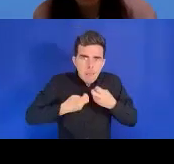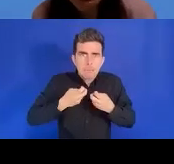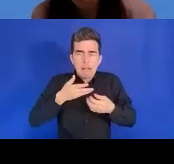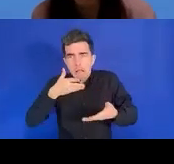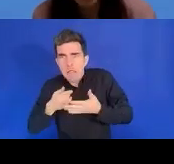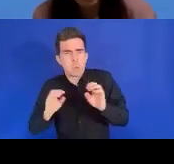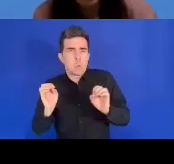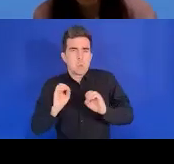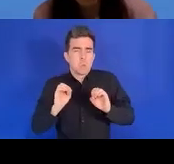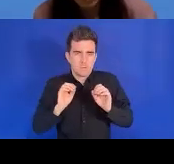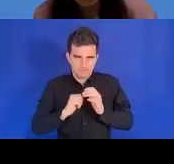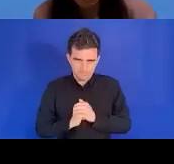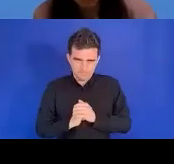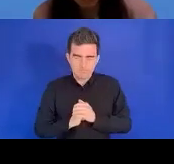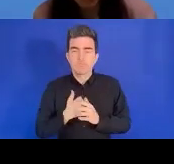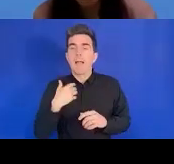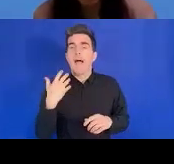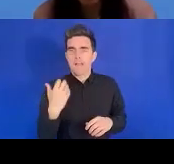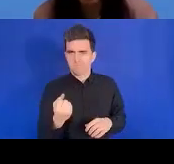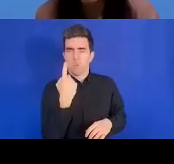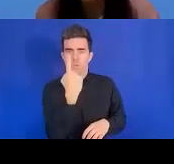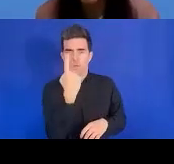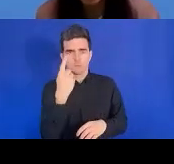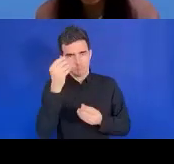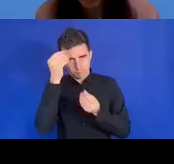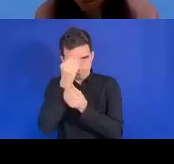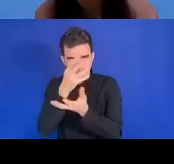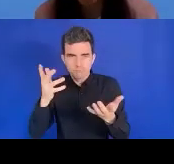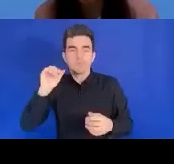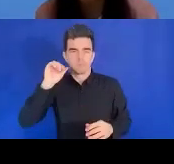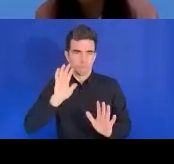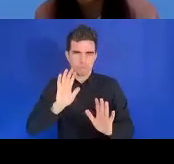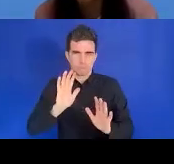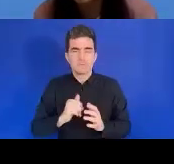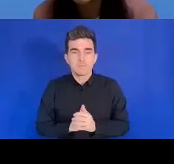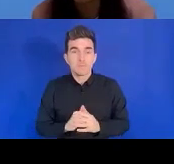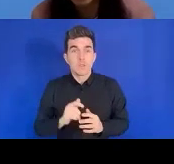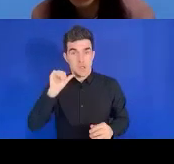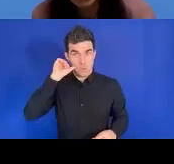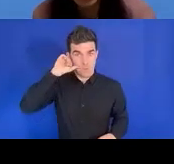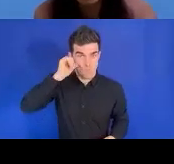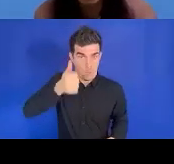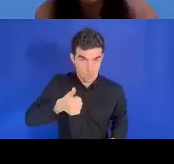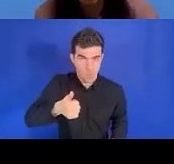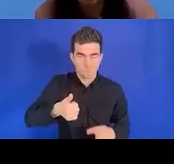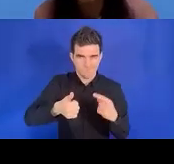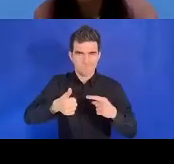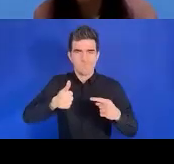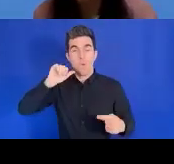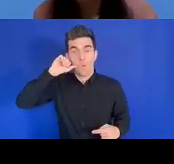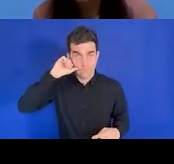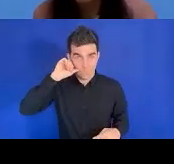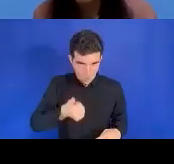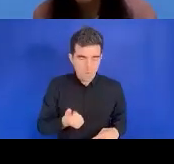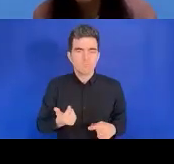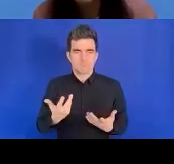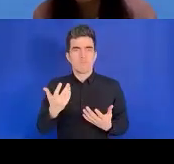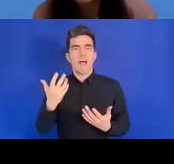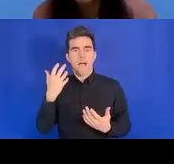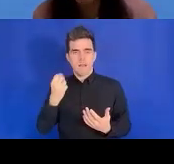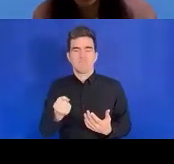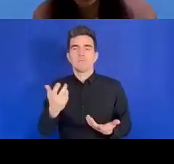une annonce à partager. Demain, il y aura le lancement de l'étude, du rapport dessus l'étude mondiale